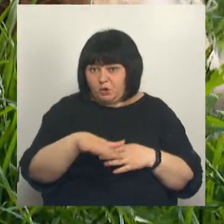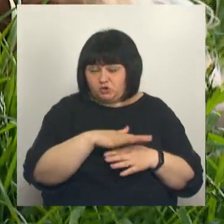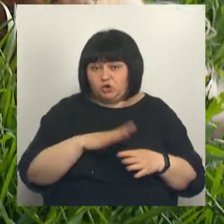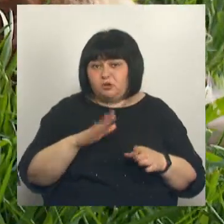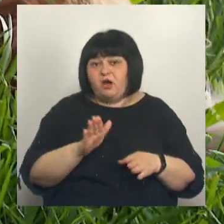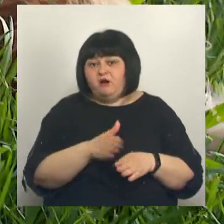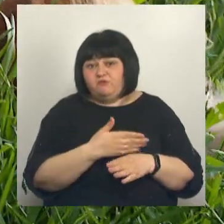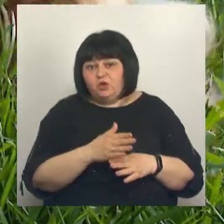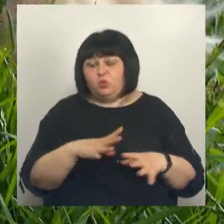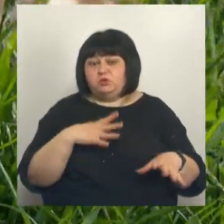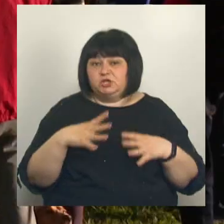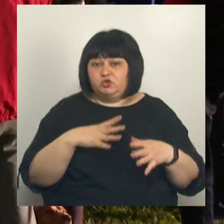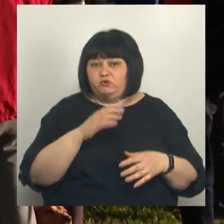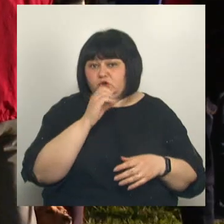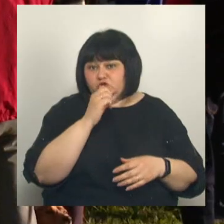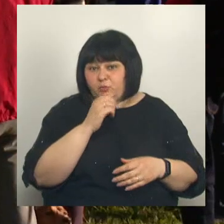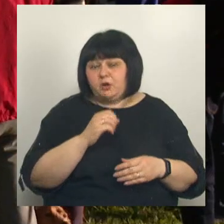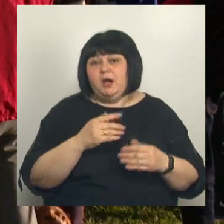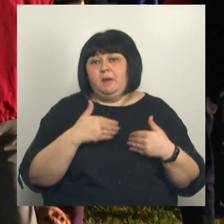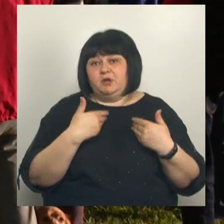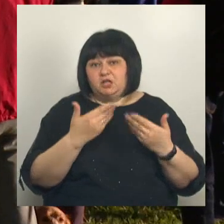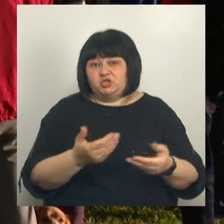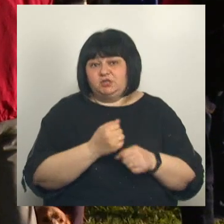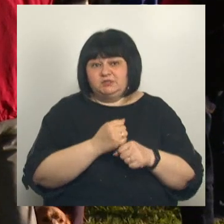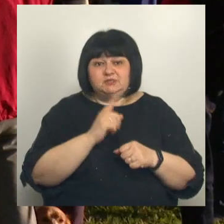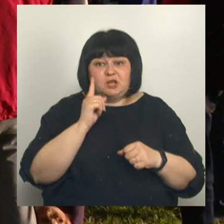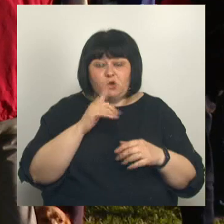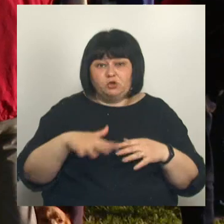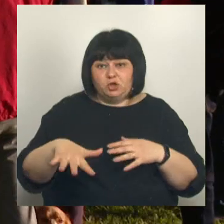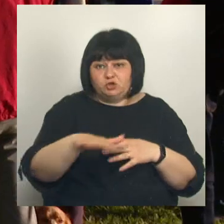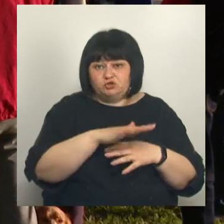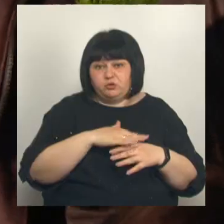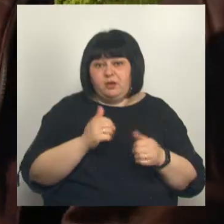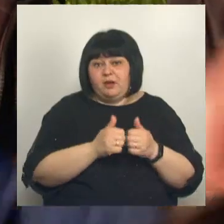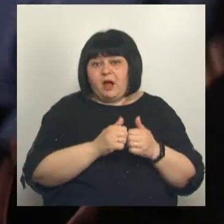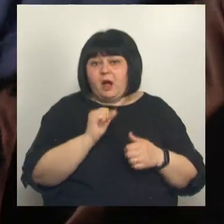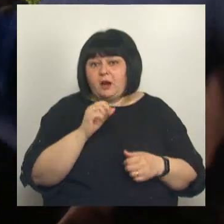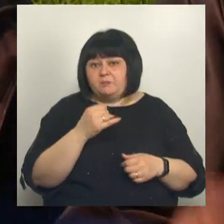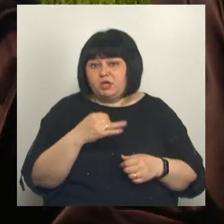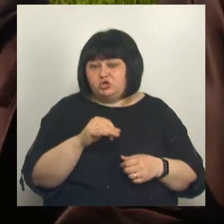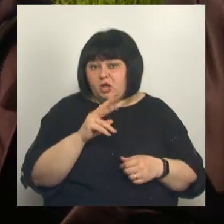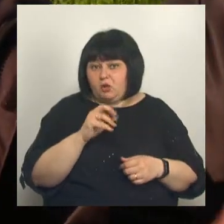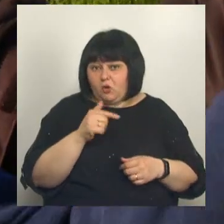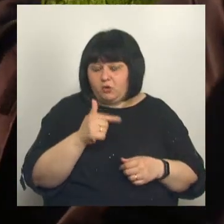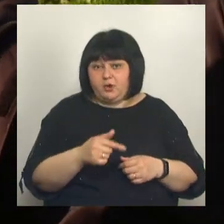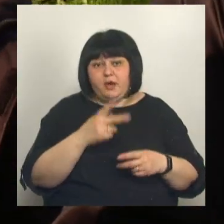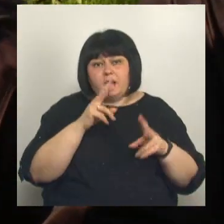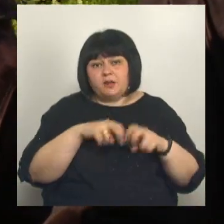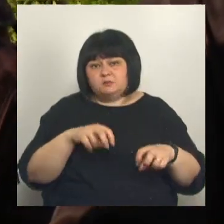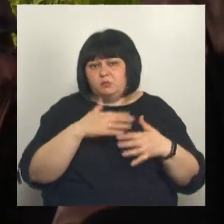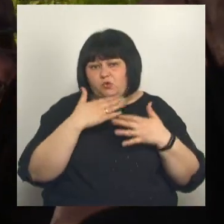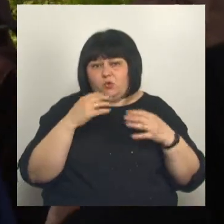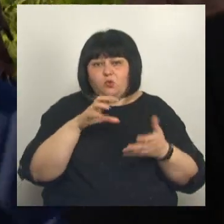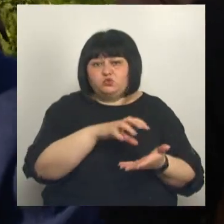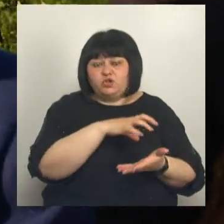выгула и дрессировки собак предложили разместить в зеленой зоне прилегающей к урочищу армячий лог. Для проекта рассматривали много участков,